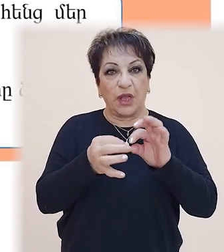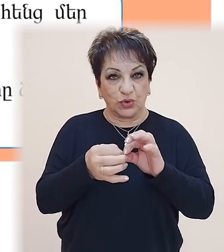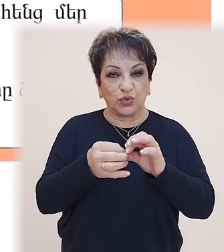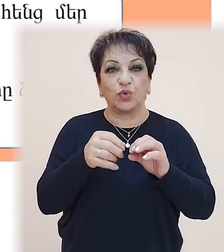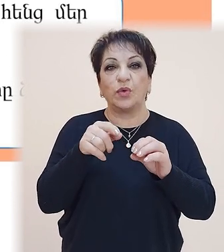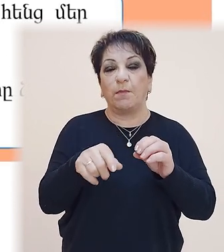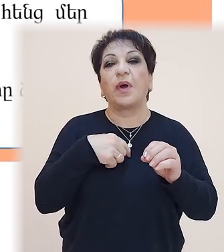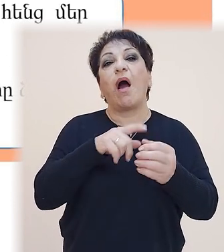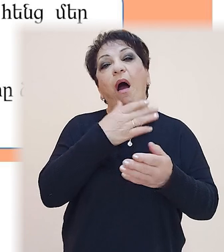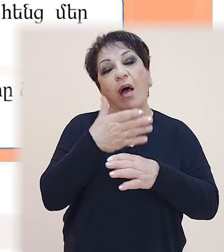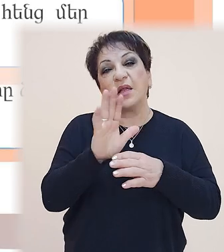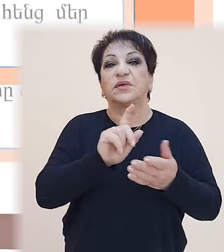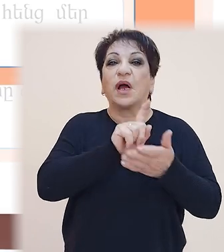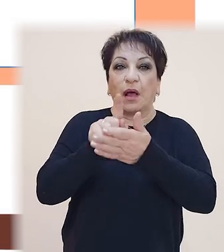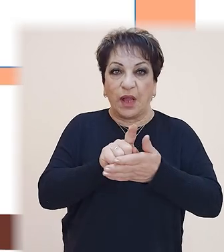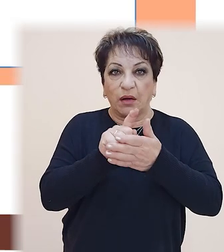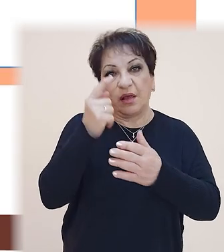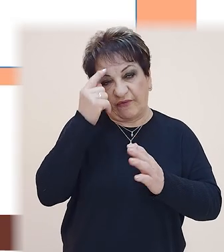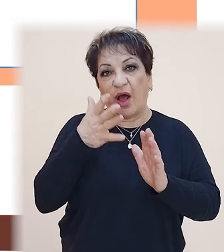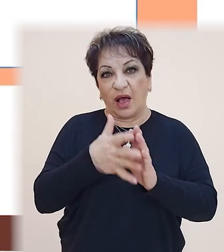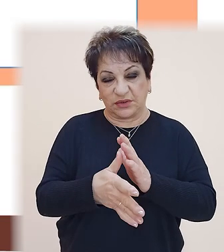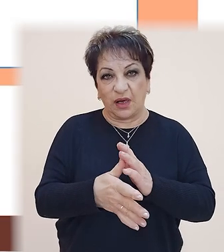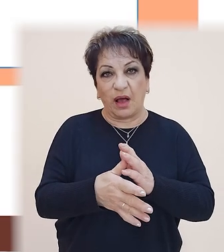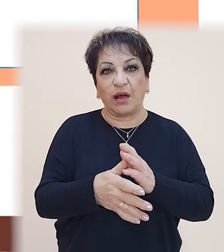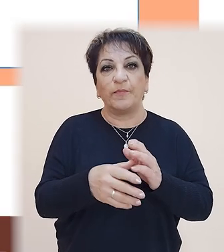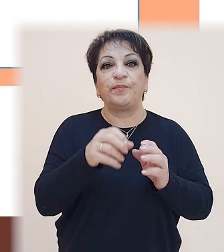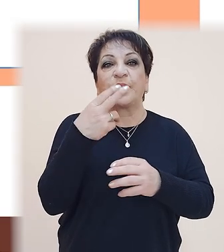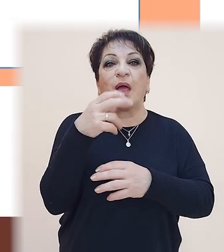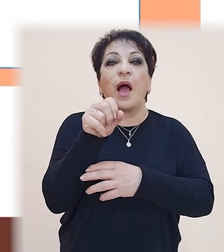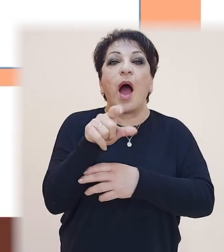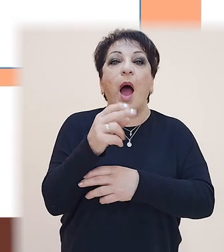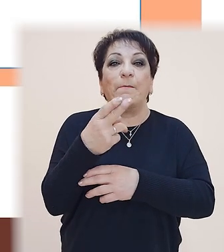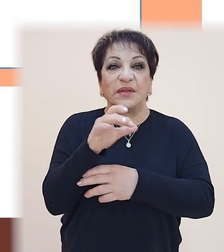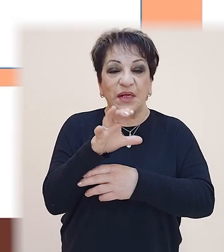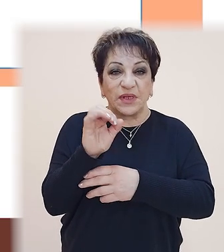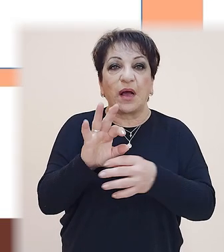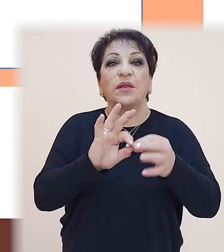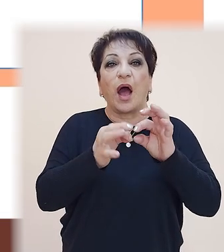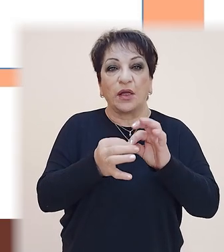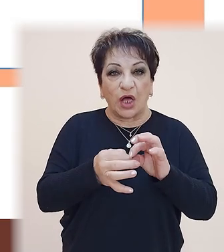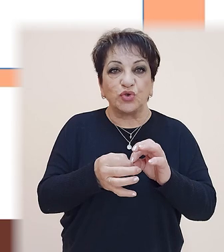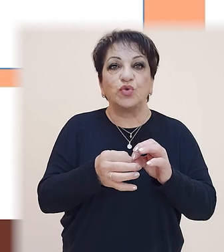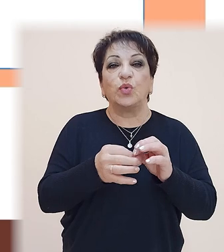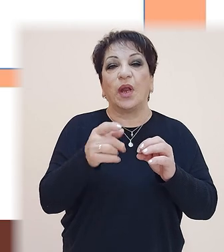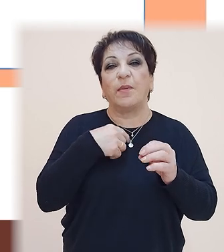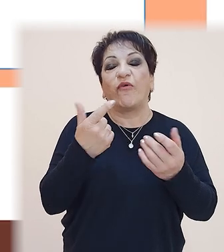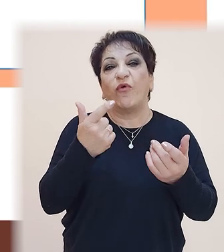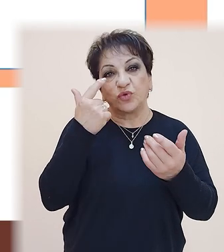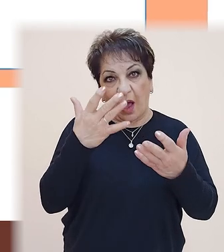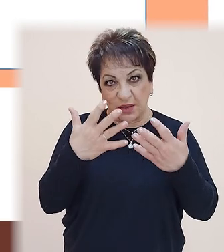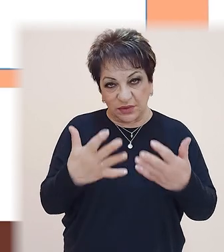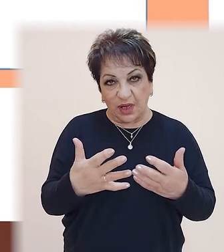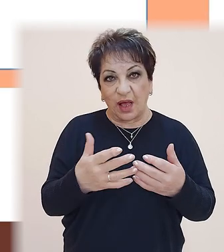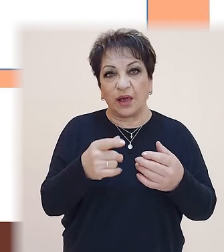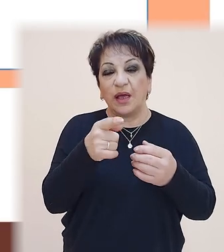կհասկանանք։ Համադասական նախադայսթյունները ինչպես են կապվում։ Համադասական է այն նախադայսթյունը, որը կազմած